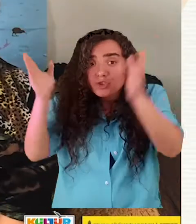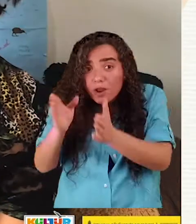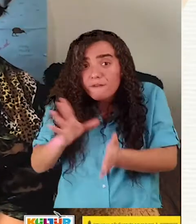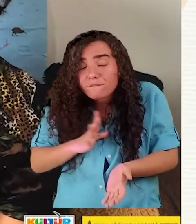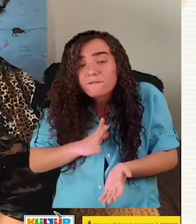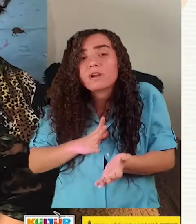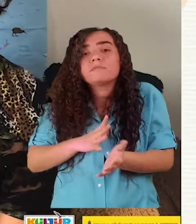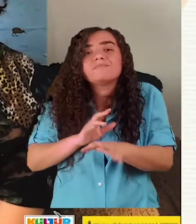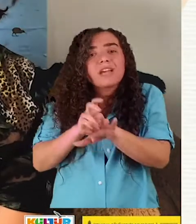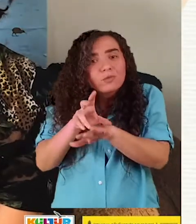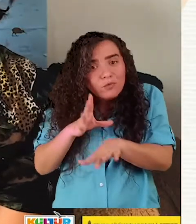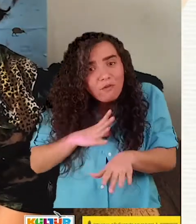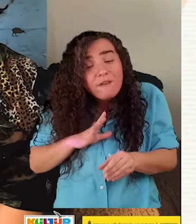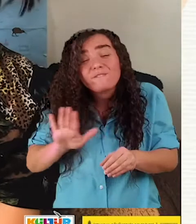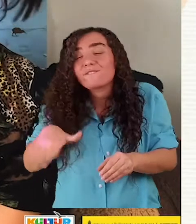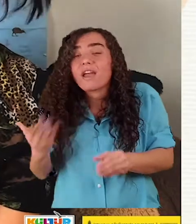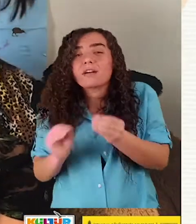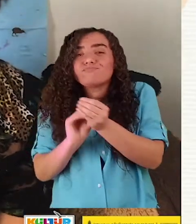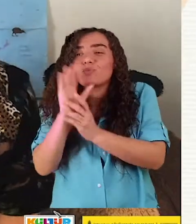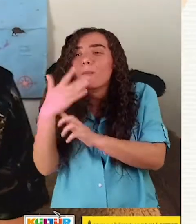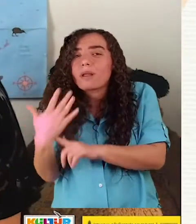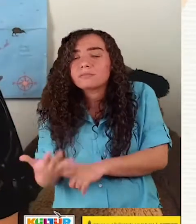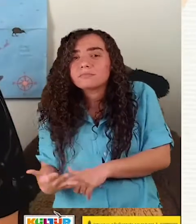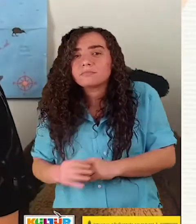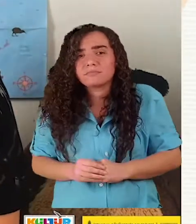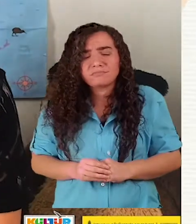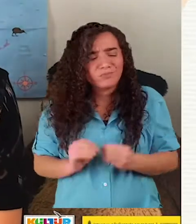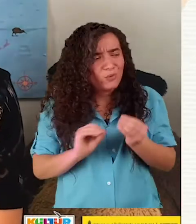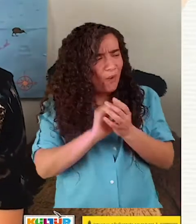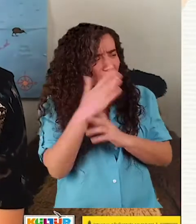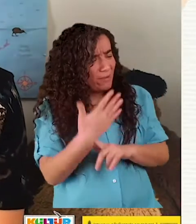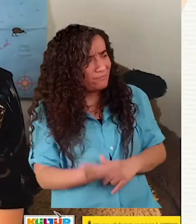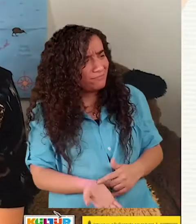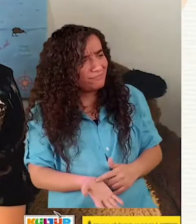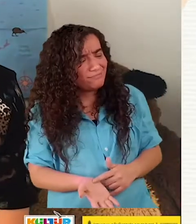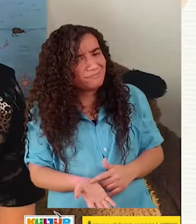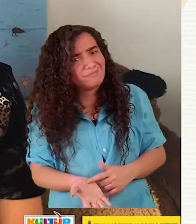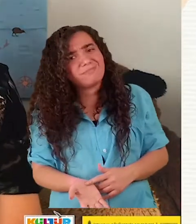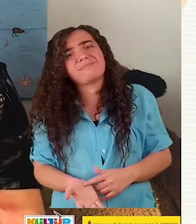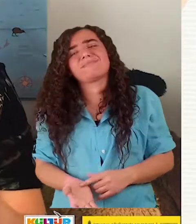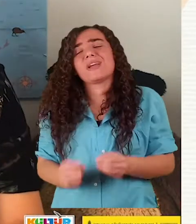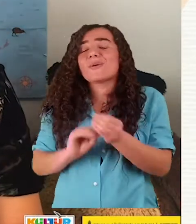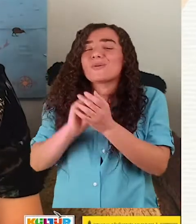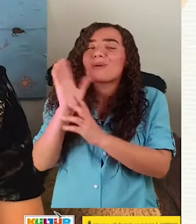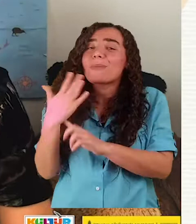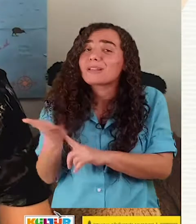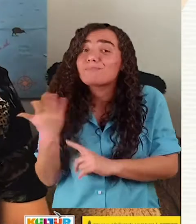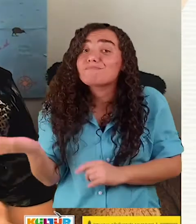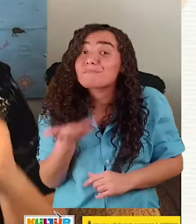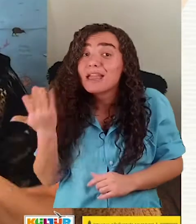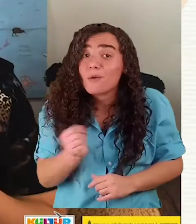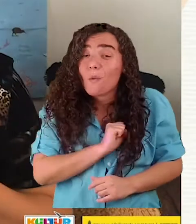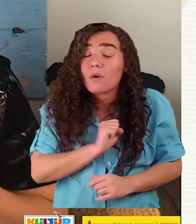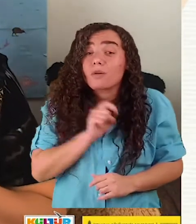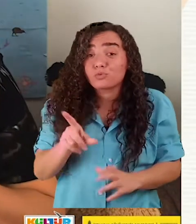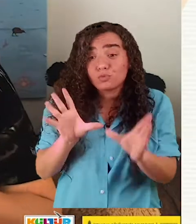Kuru yapraklardan bile korkan bu guru, Hemen eşyalarını toplamış, Bütün